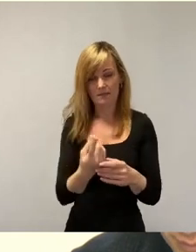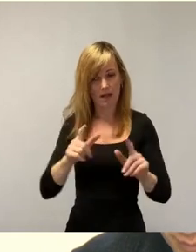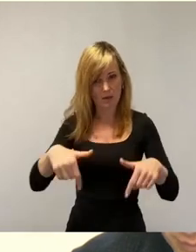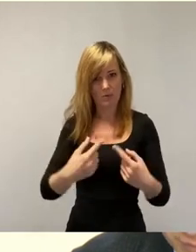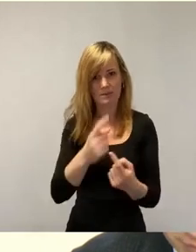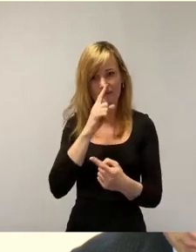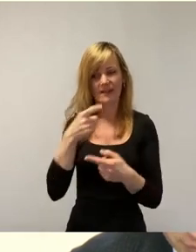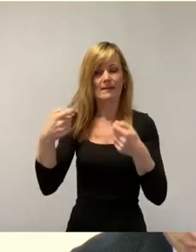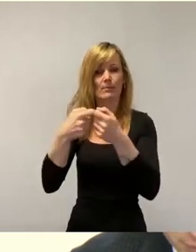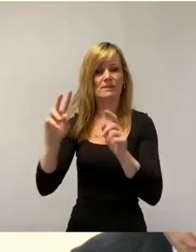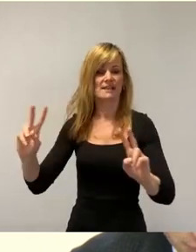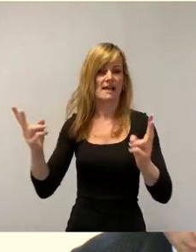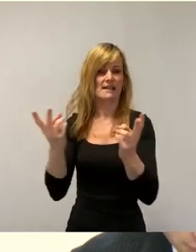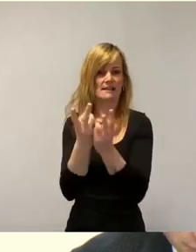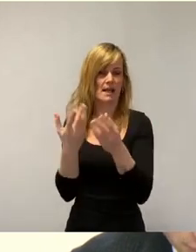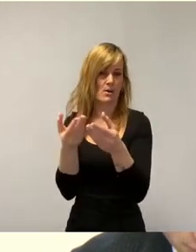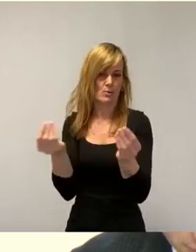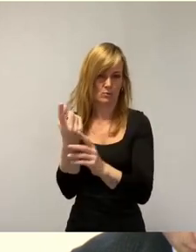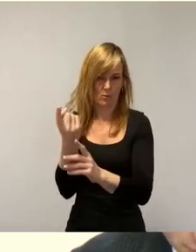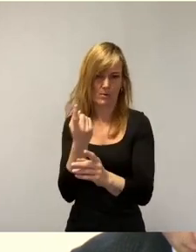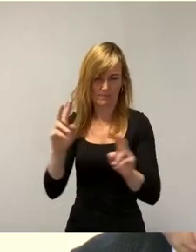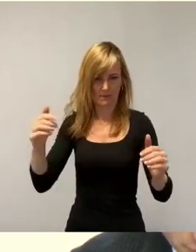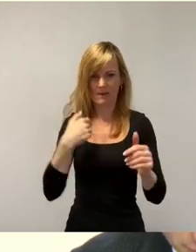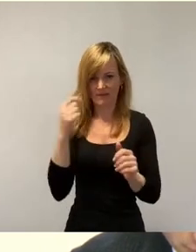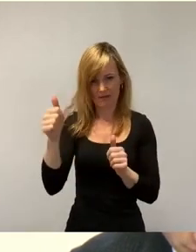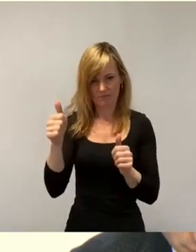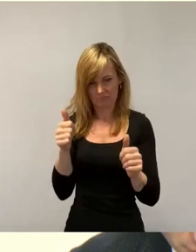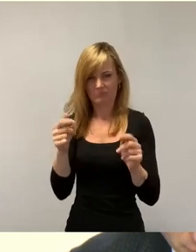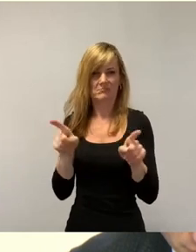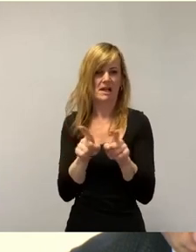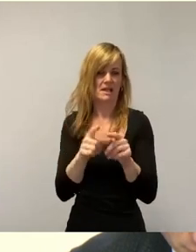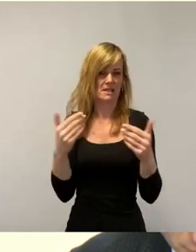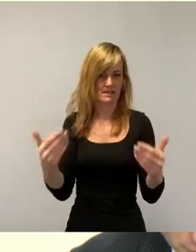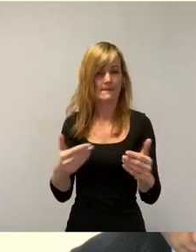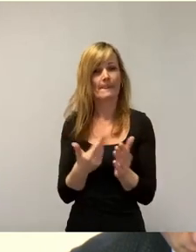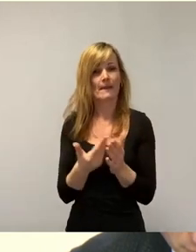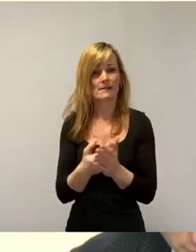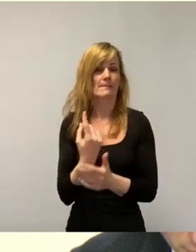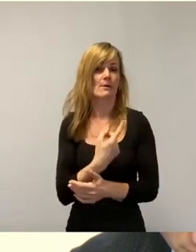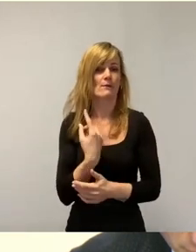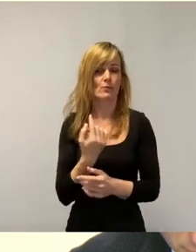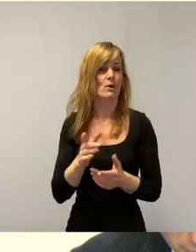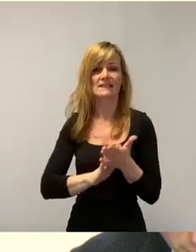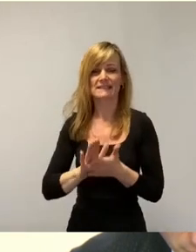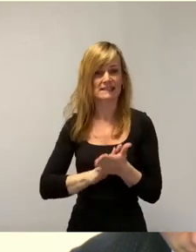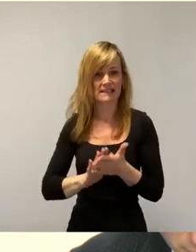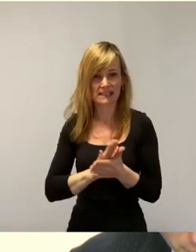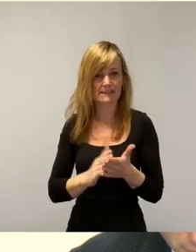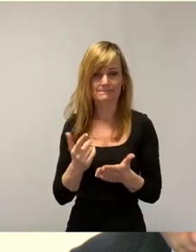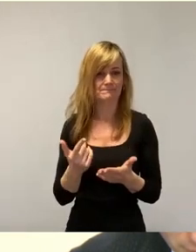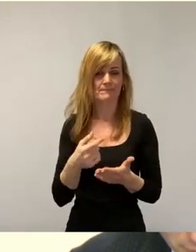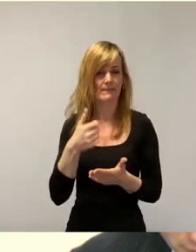bundeseinheitliche Lösung kommt. Insofern war es für uns nie eine